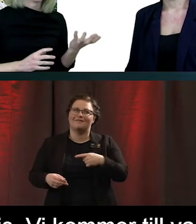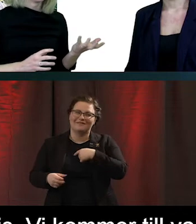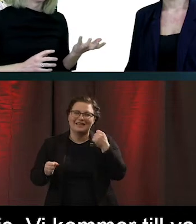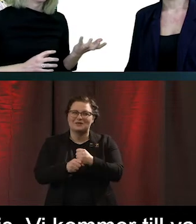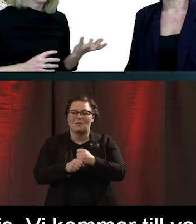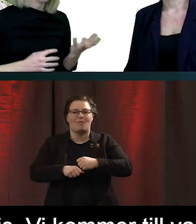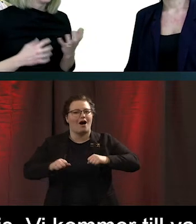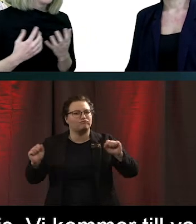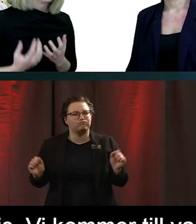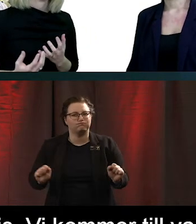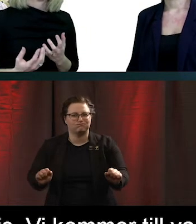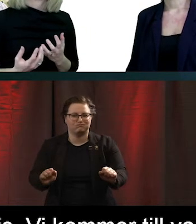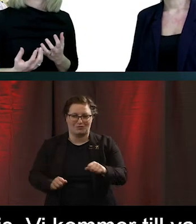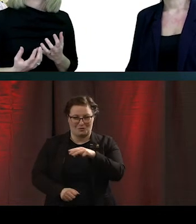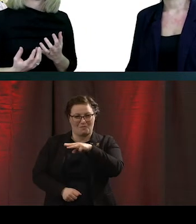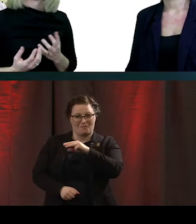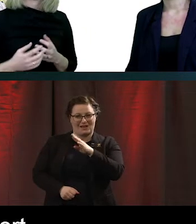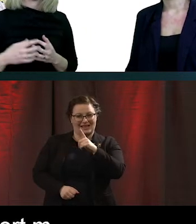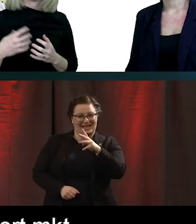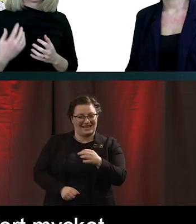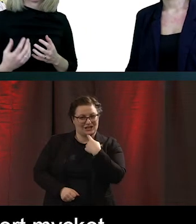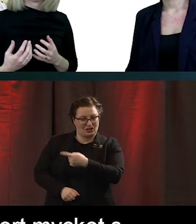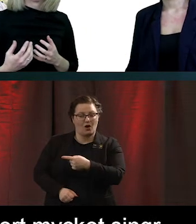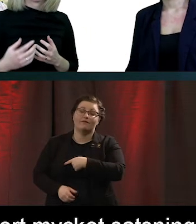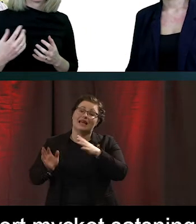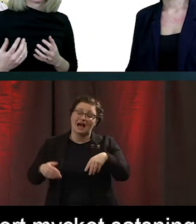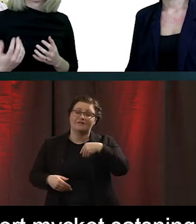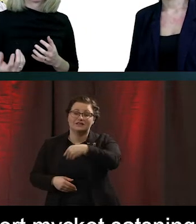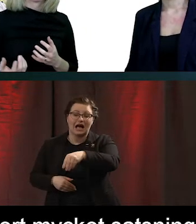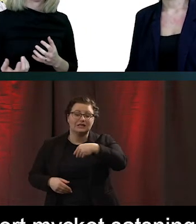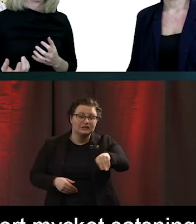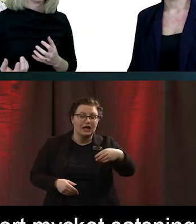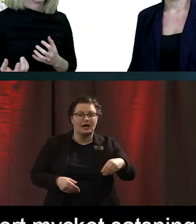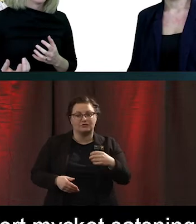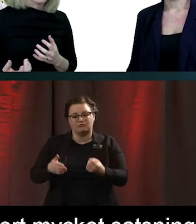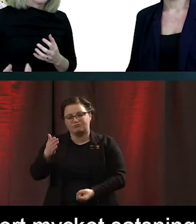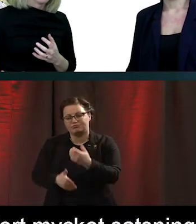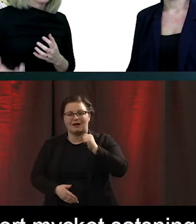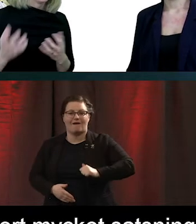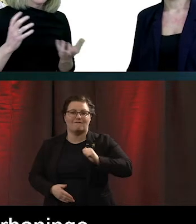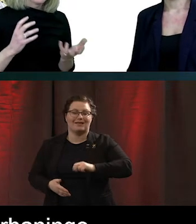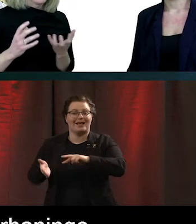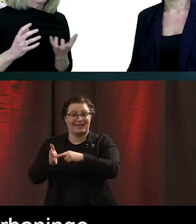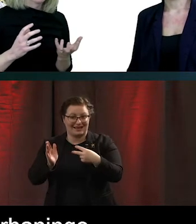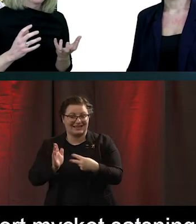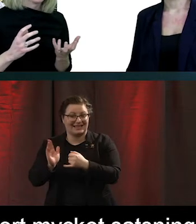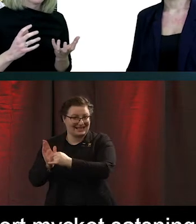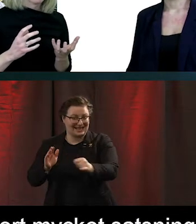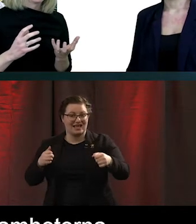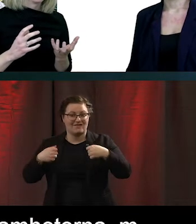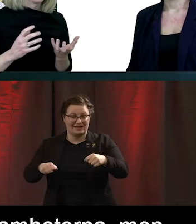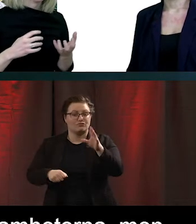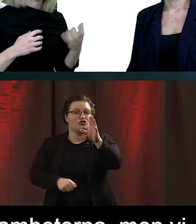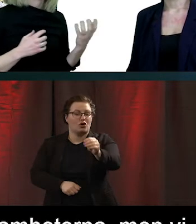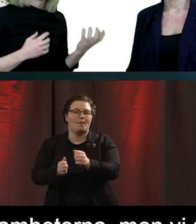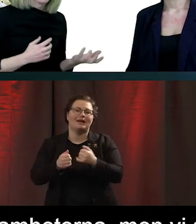säger att vi har gjort mycket satsningar när det gäller införande av teknik i våra verksamheter. Men idag är vi här också för att prata